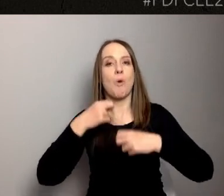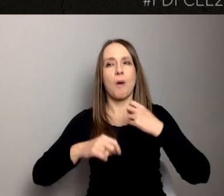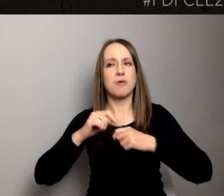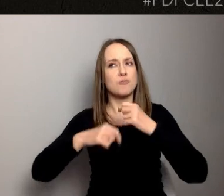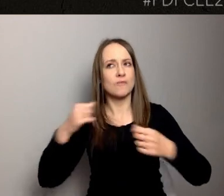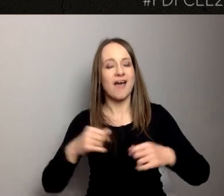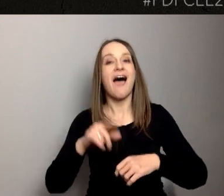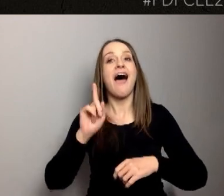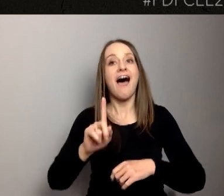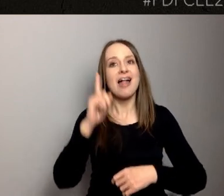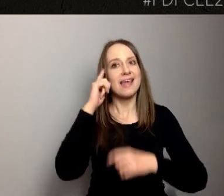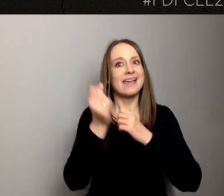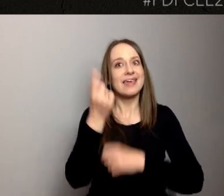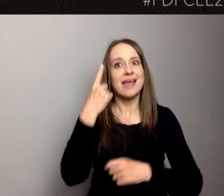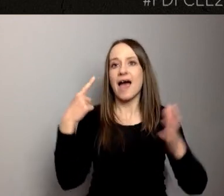prostu zostały te same.